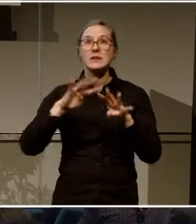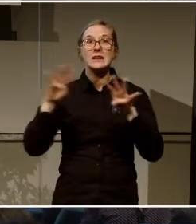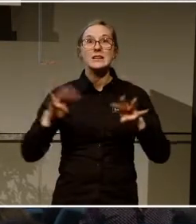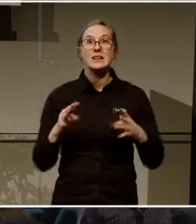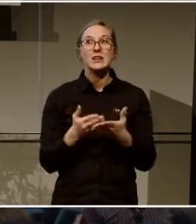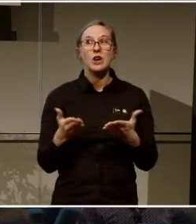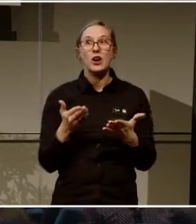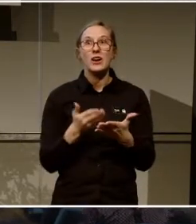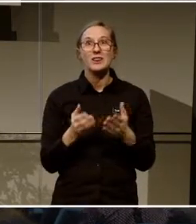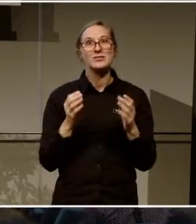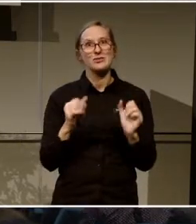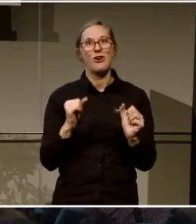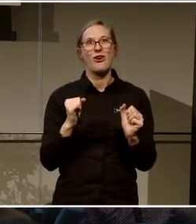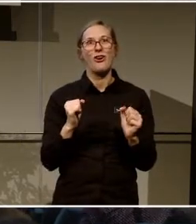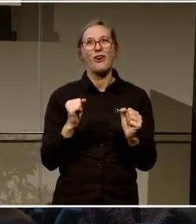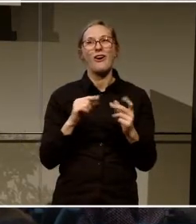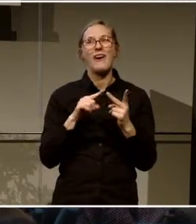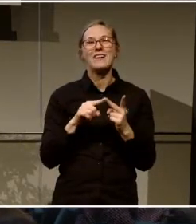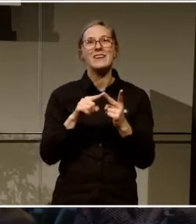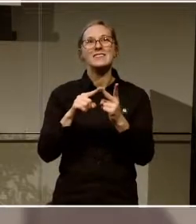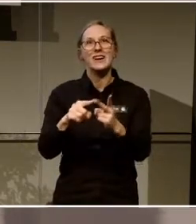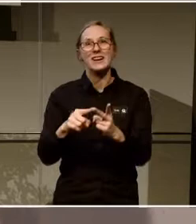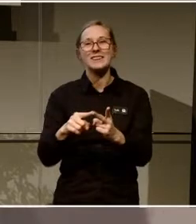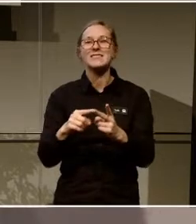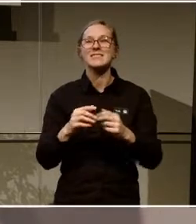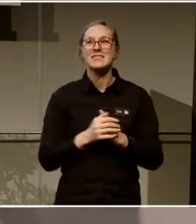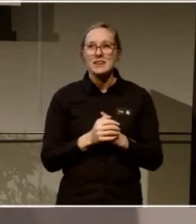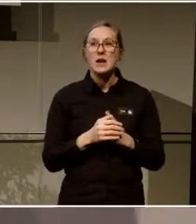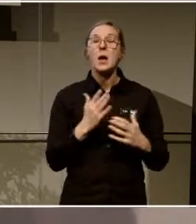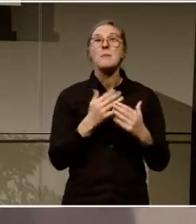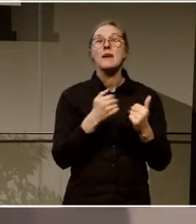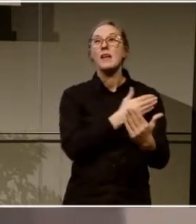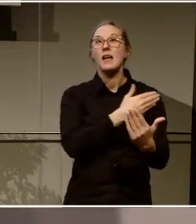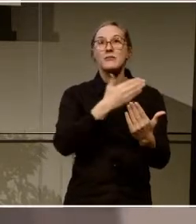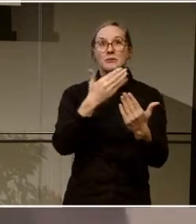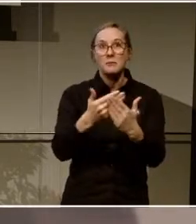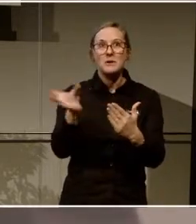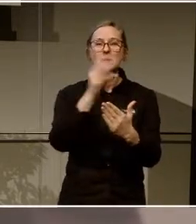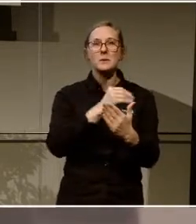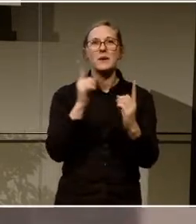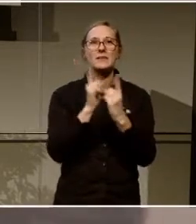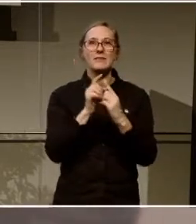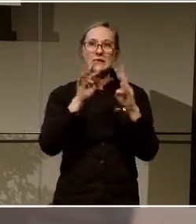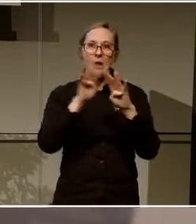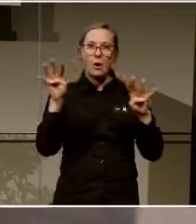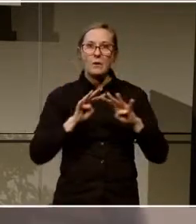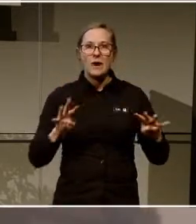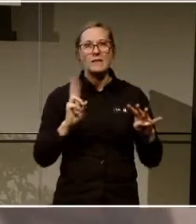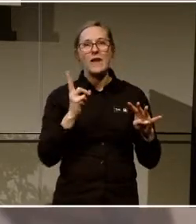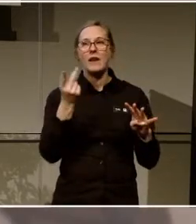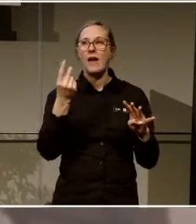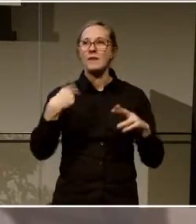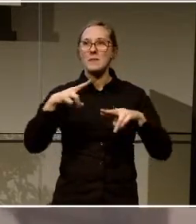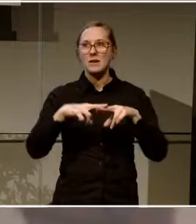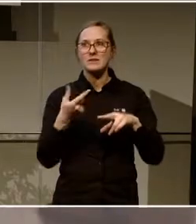Internetdagarna kommer ju att återkomma. Det är tveklöst. Vi ses ju förstås där. Dess kommer vi att ses online och på andra ställen. Till exempel alla